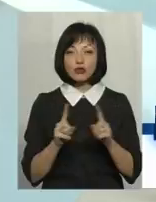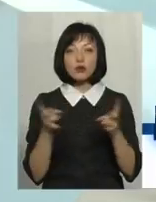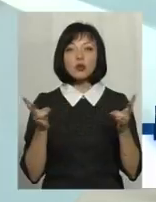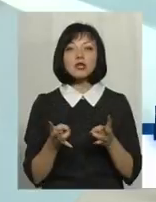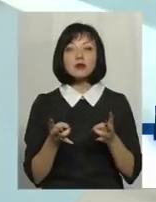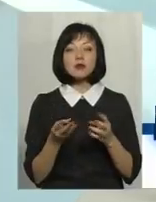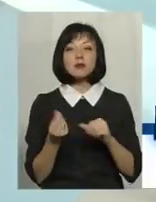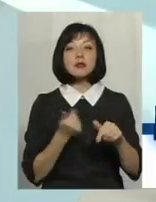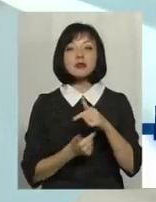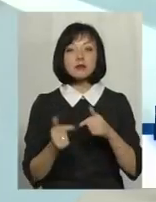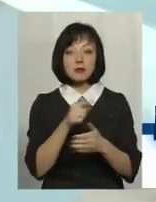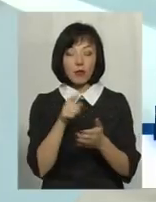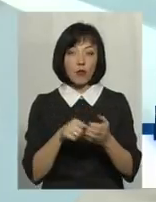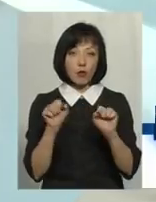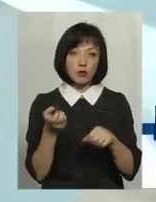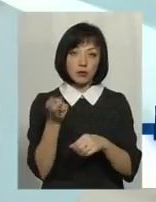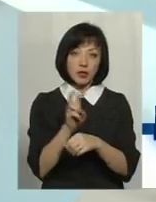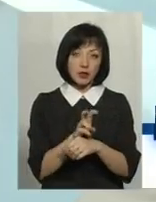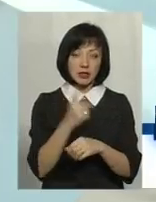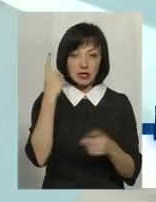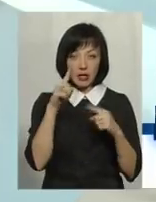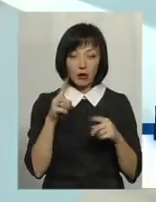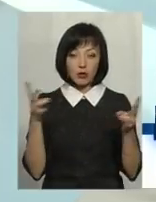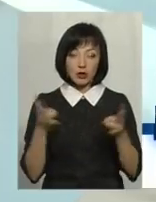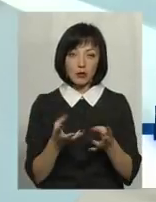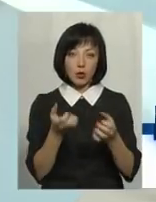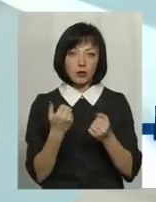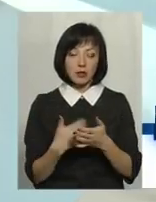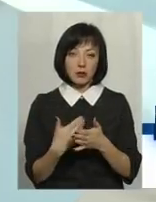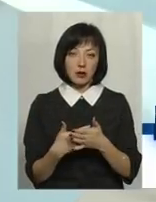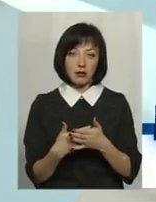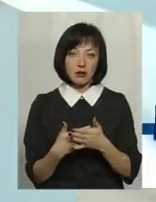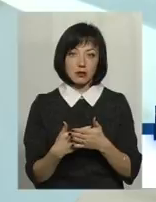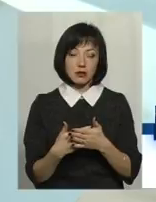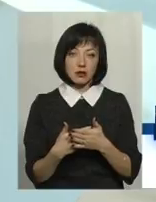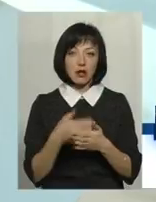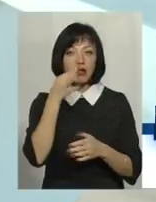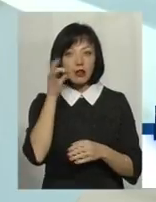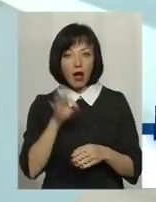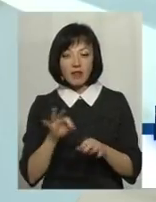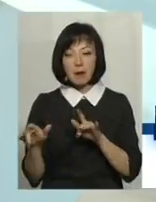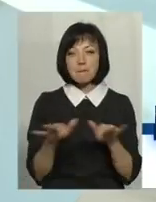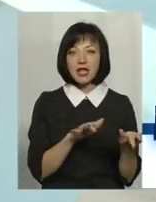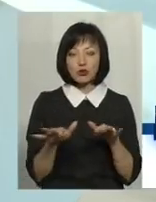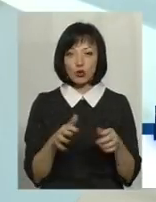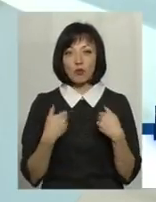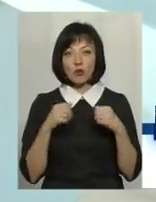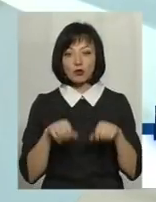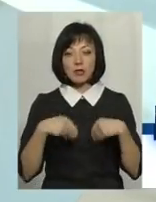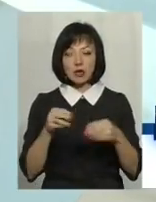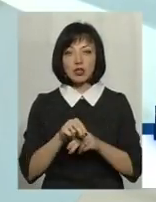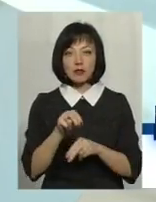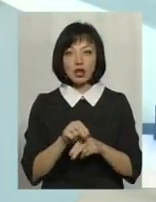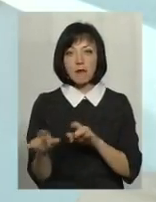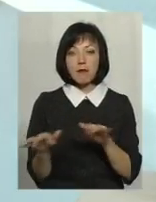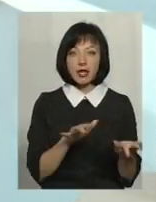потрібно підприємцю? Підприємець може прийти з ідеєю, йому потрібно отримати, наприклад, навики менеджменту. Тобто, ми можемо дати навчання